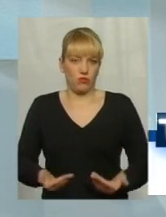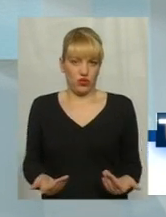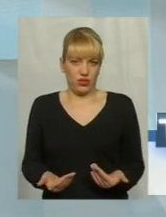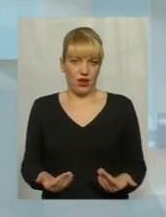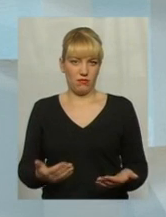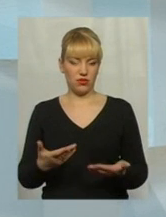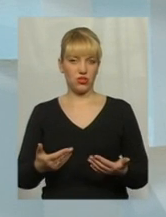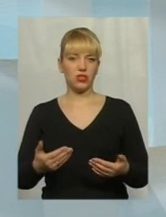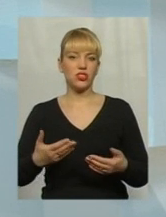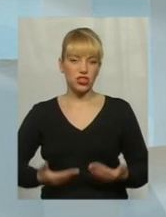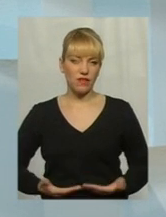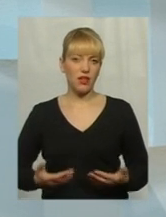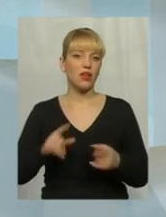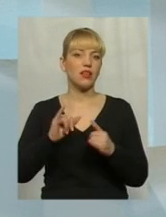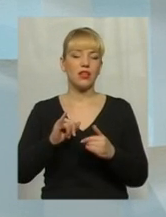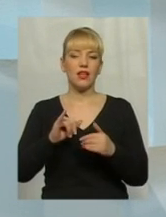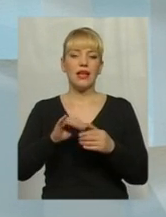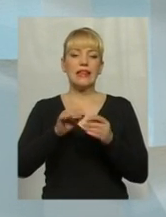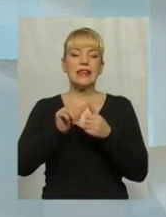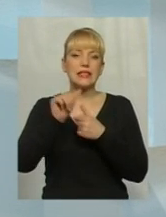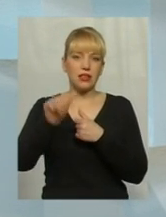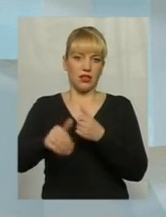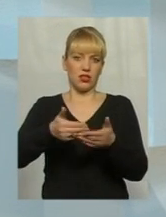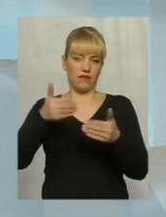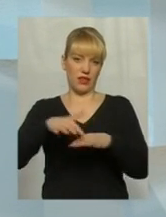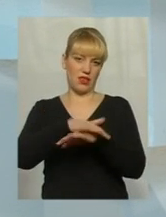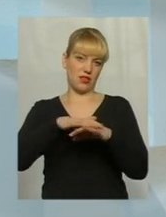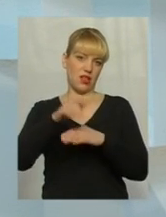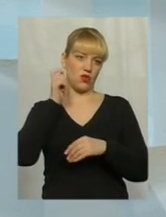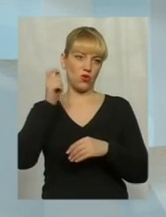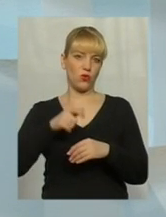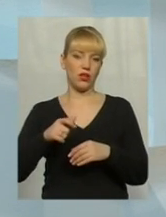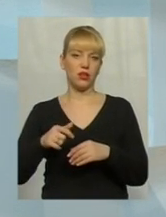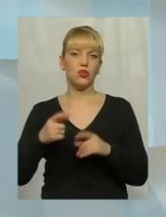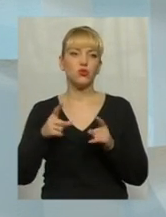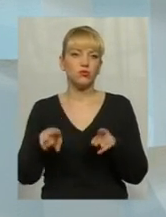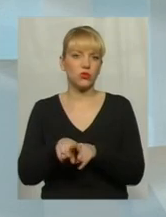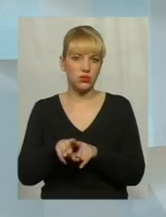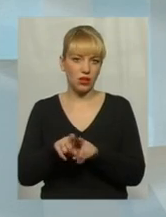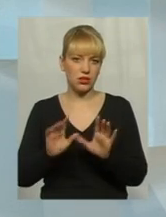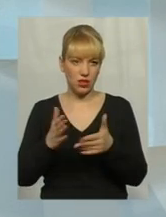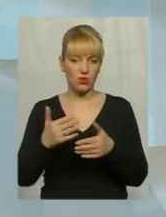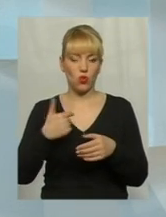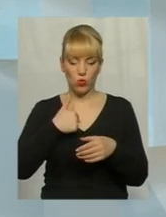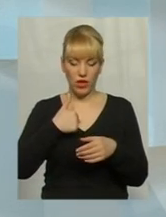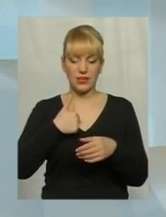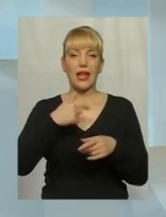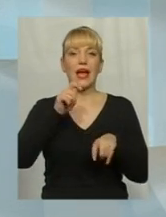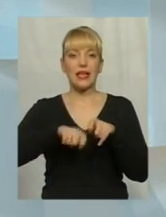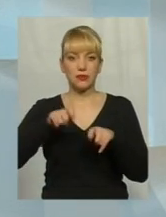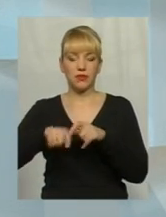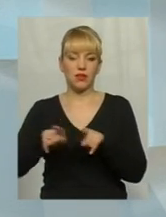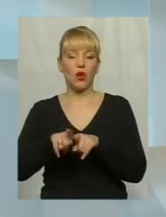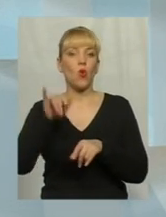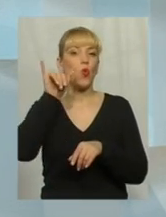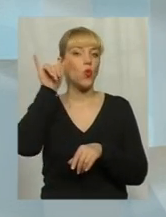від всього населення України. Чому так сталося? У нас взагалі в експертів пояснення одне. Вони в